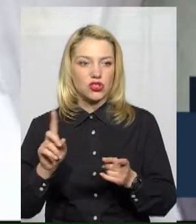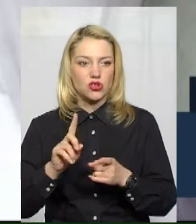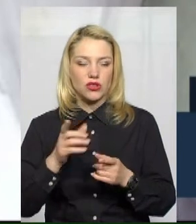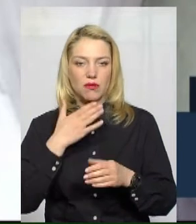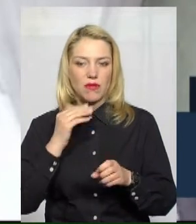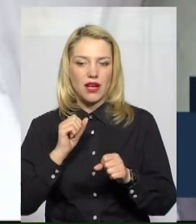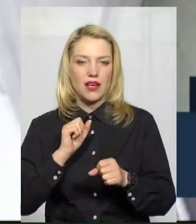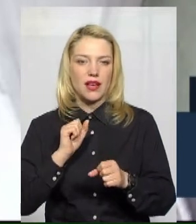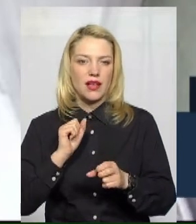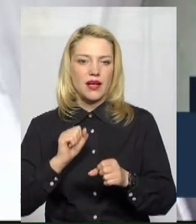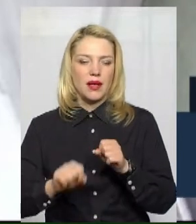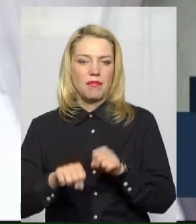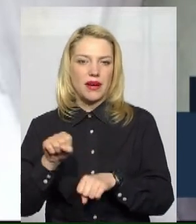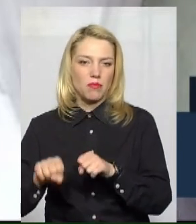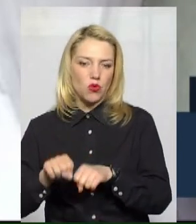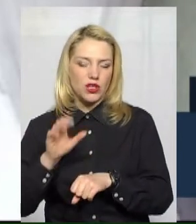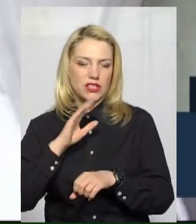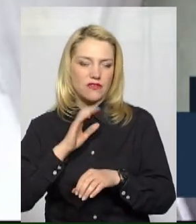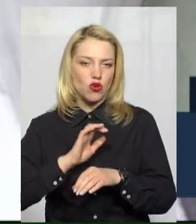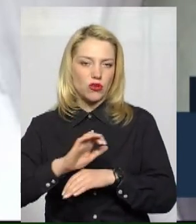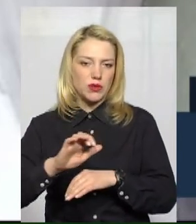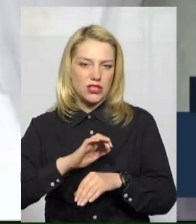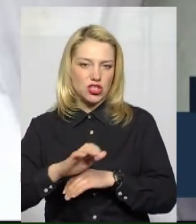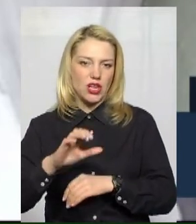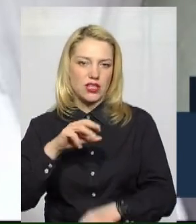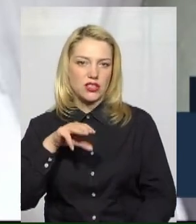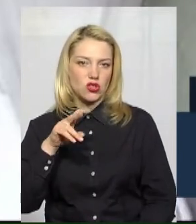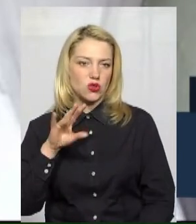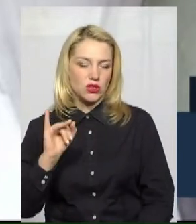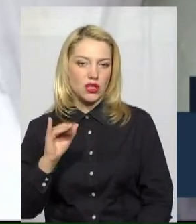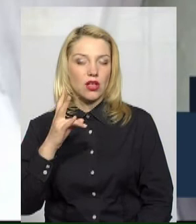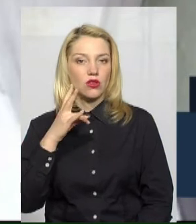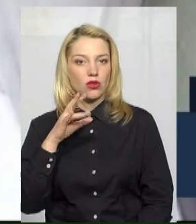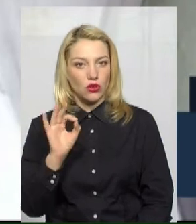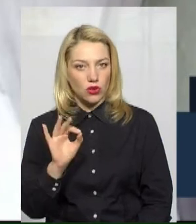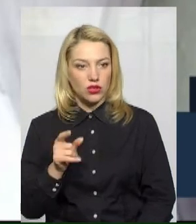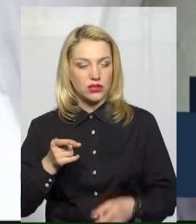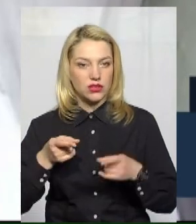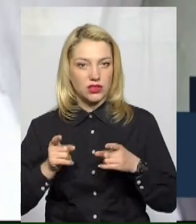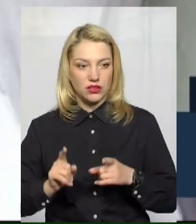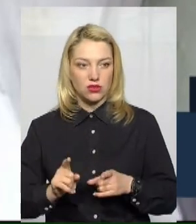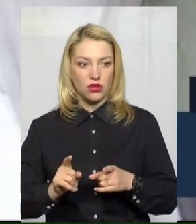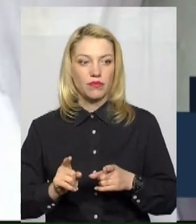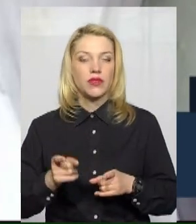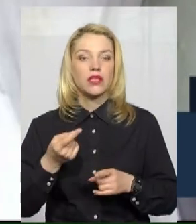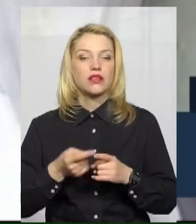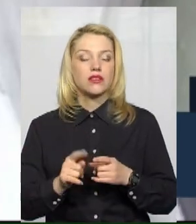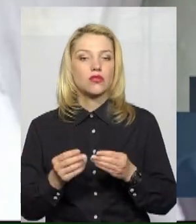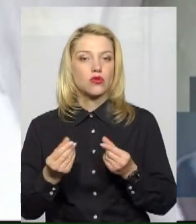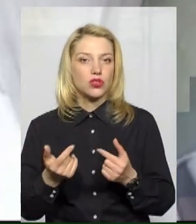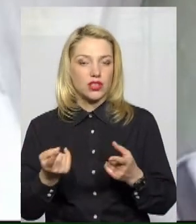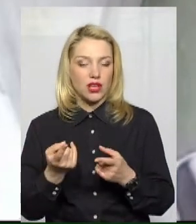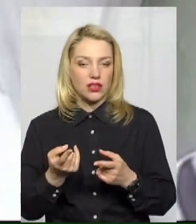водопостачанням, немає переводів з водовідведення. Хоча, дійсно, ті кошти, які надходять на